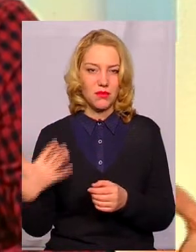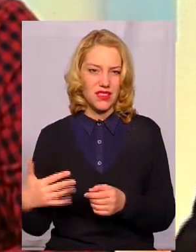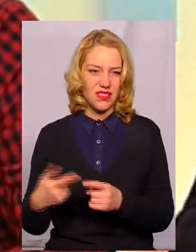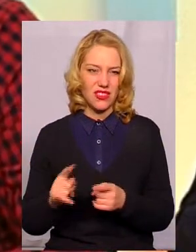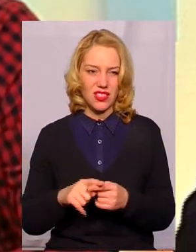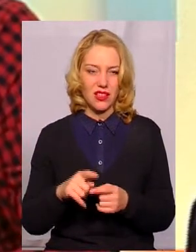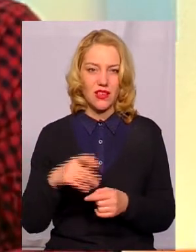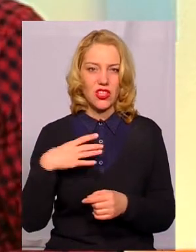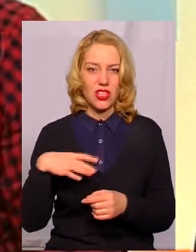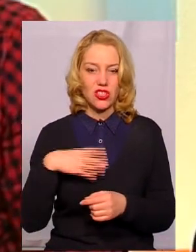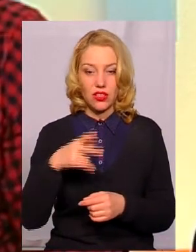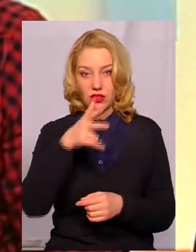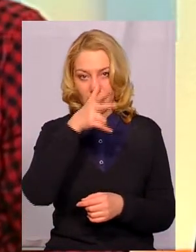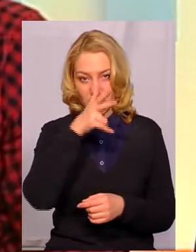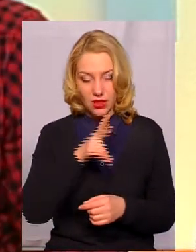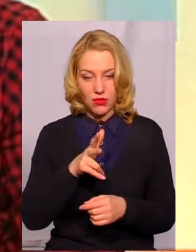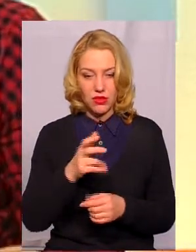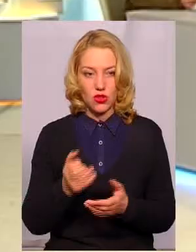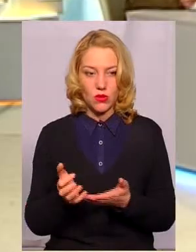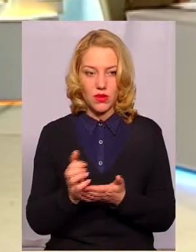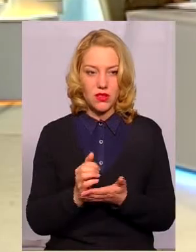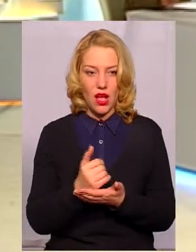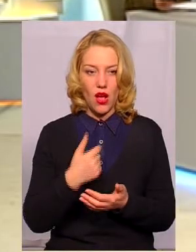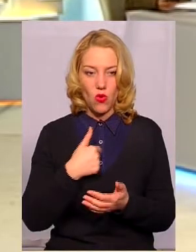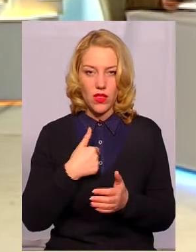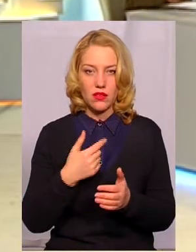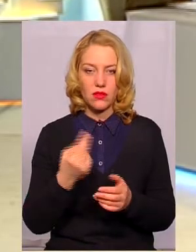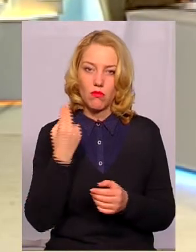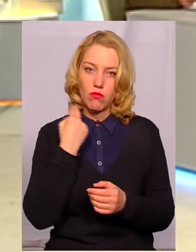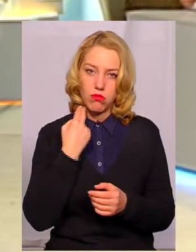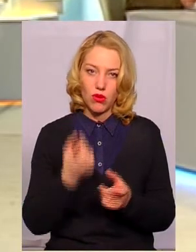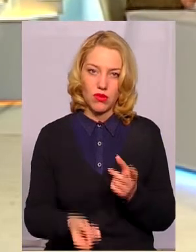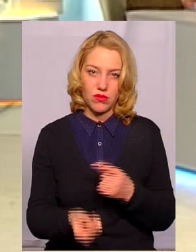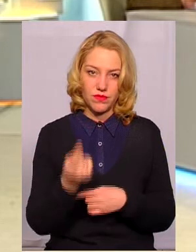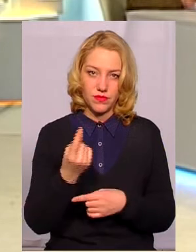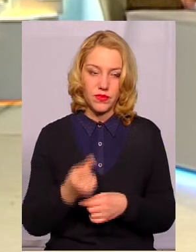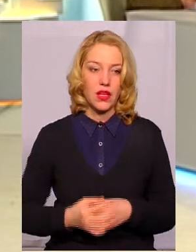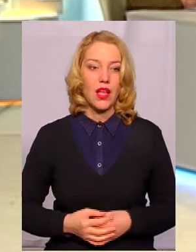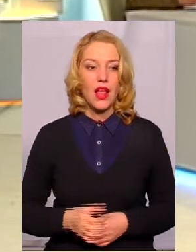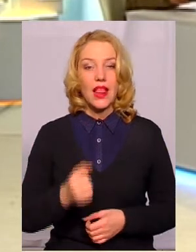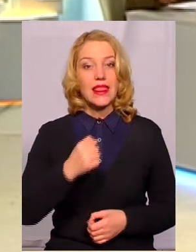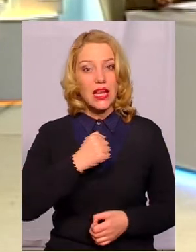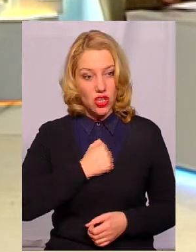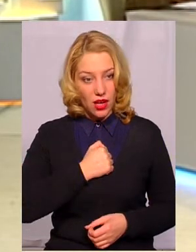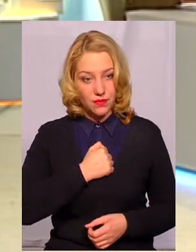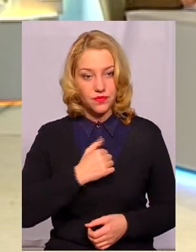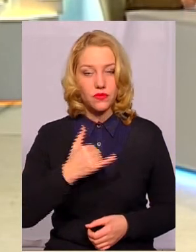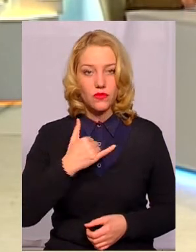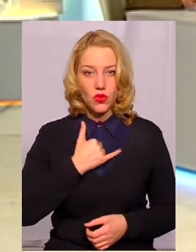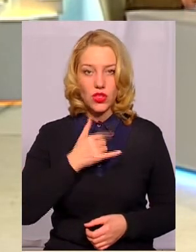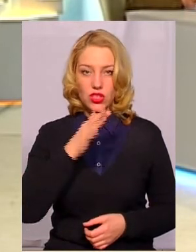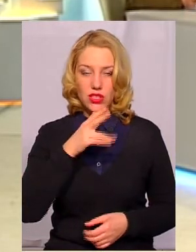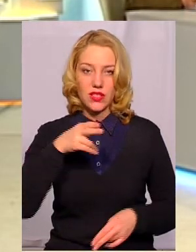Оце вони чекають три місяці, щоб не збиралось, а в нас нараховується борг. На жаль, вже час